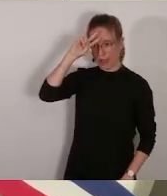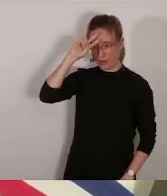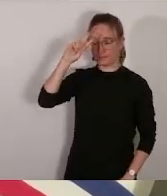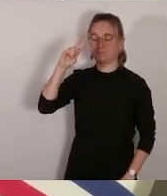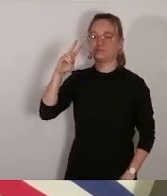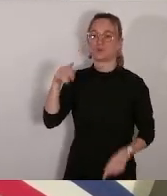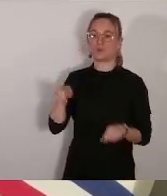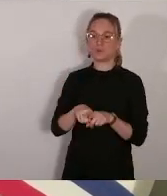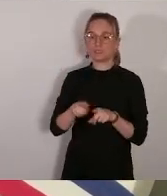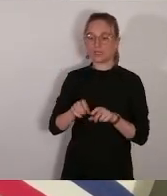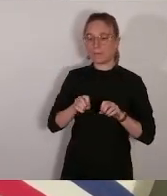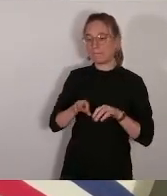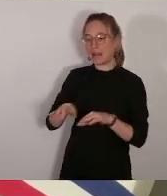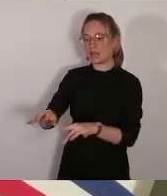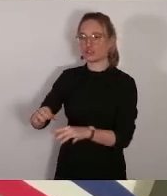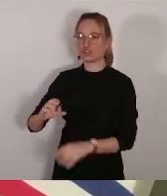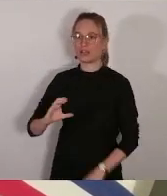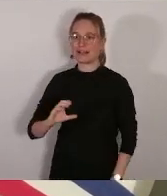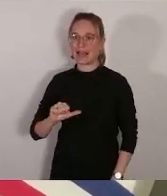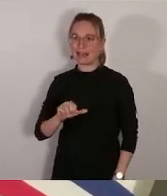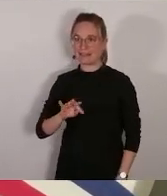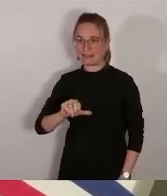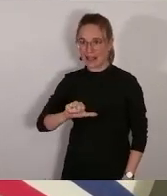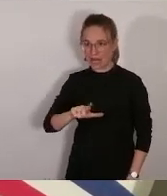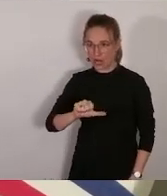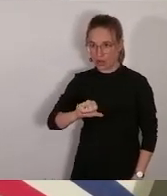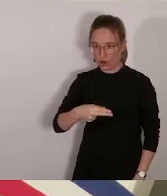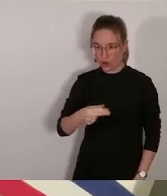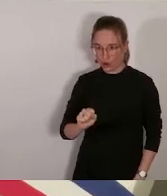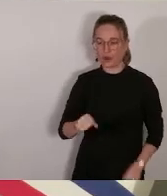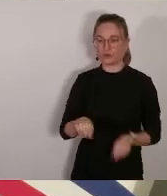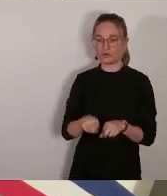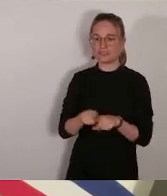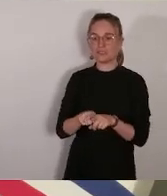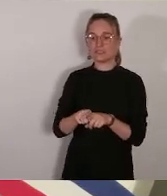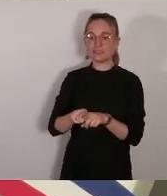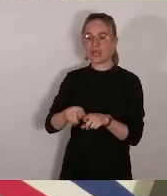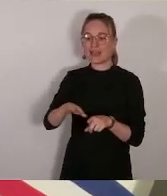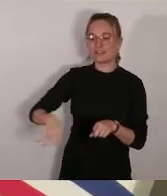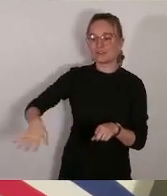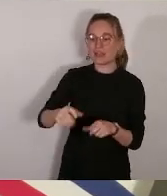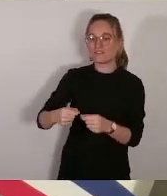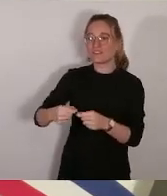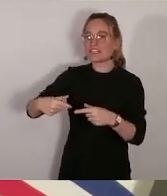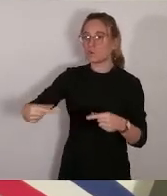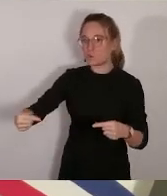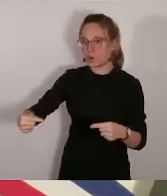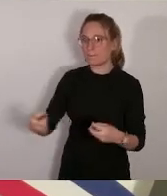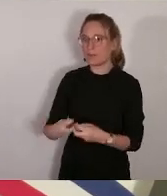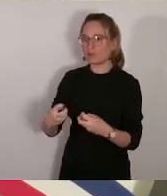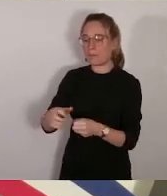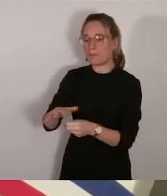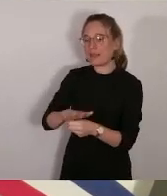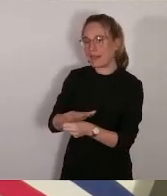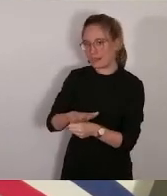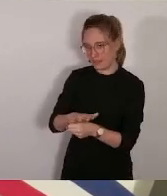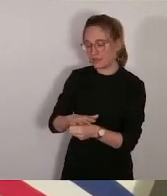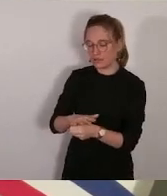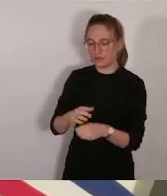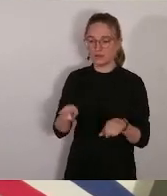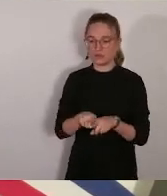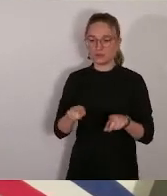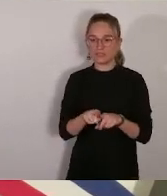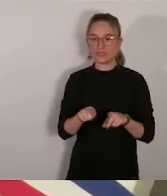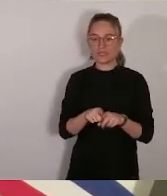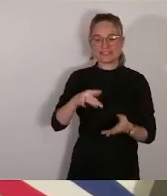les espaces publics du Frioul comme la Plaine Hoche, la Villa et le Parc Valmer, le site antique